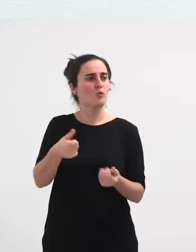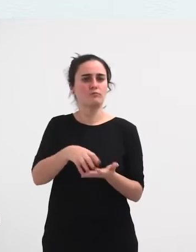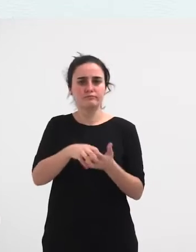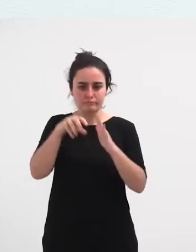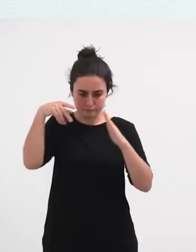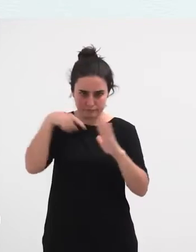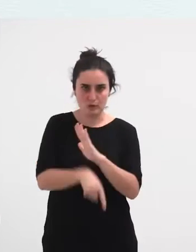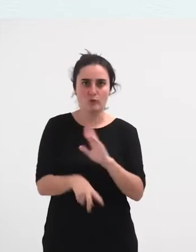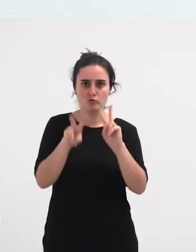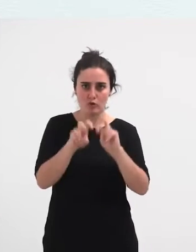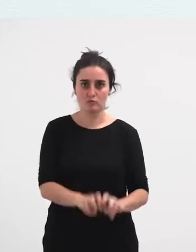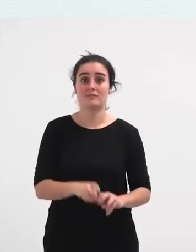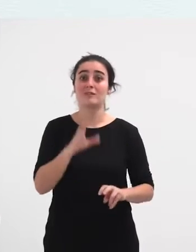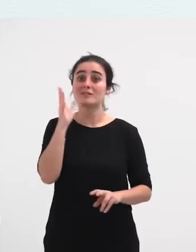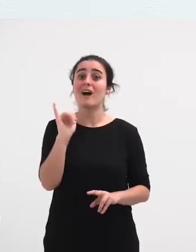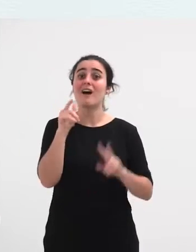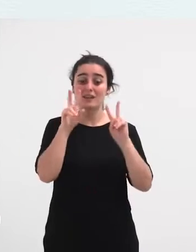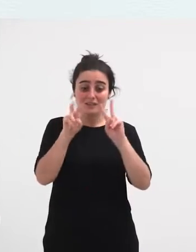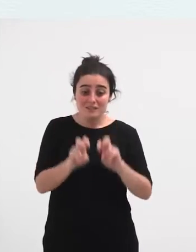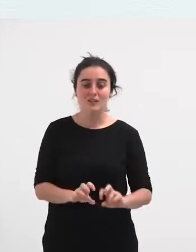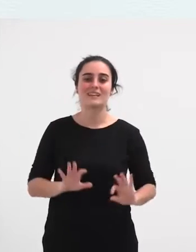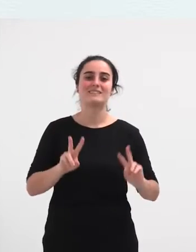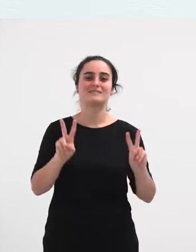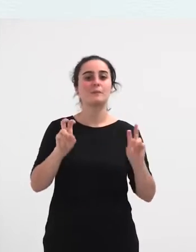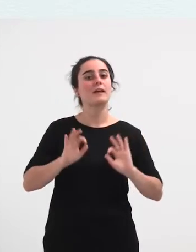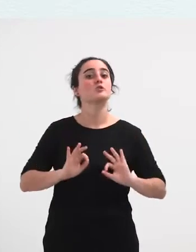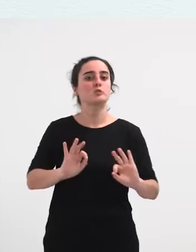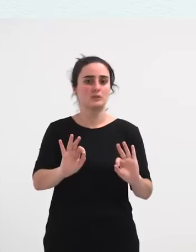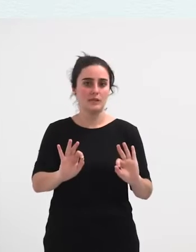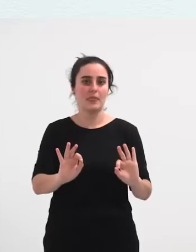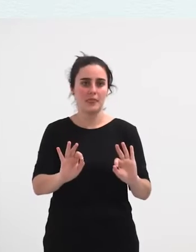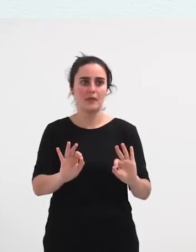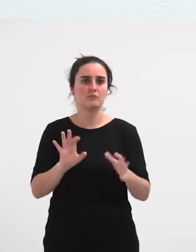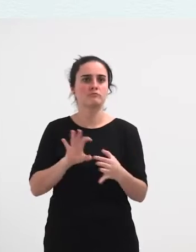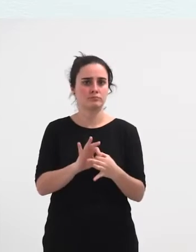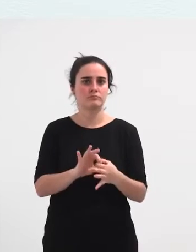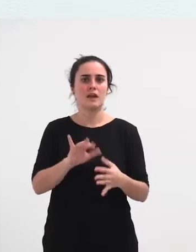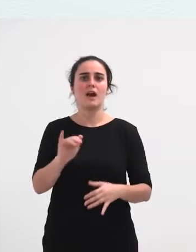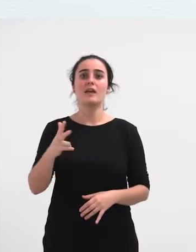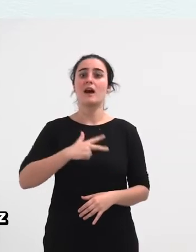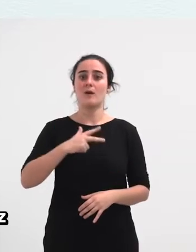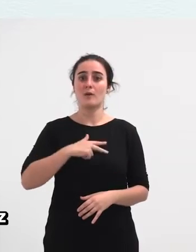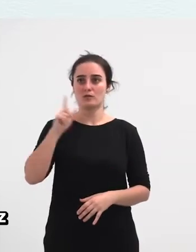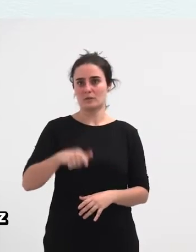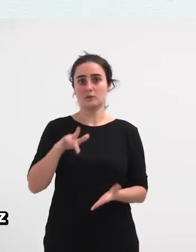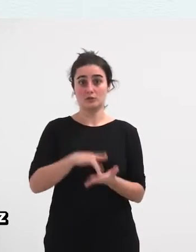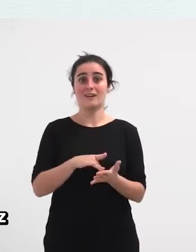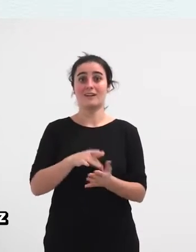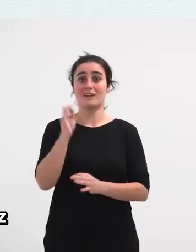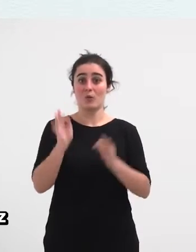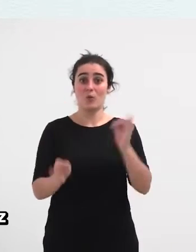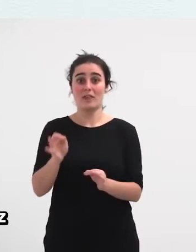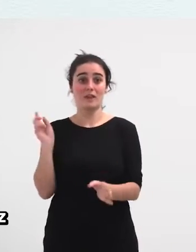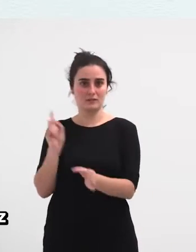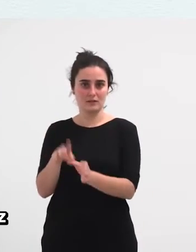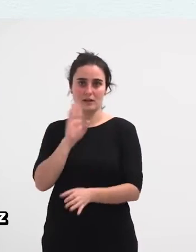oso analizi interesgarriak daude esklusibotasunaren kontuaz ez? Eta badago abokatu bat hau ziaguetan ibili zena esaten duena, bueno,